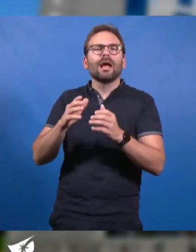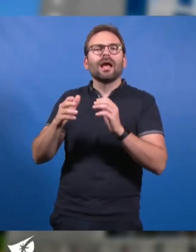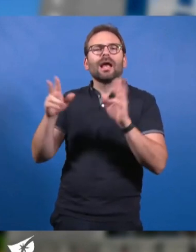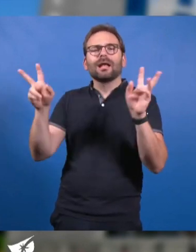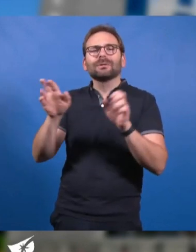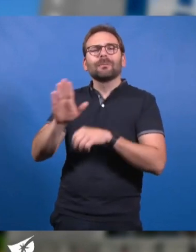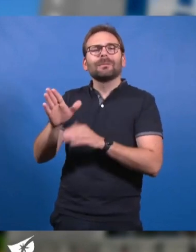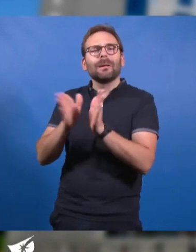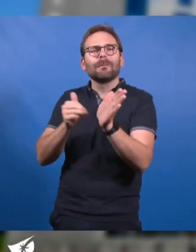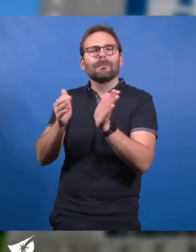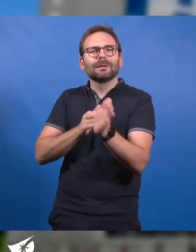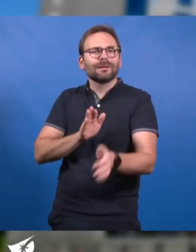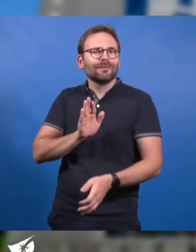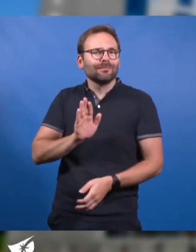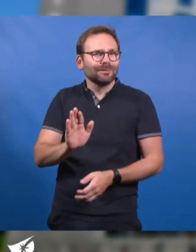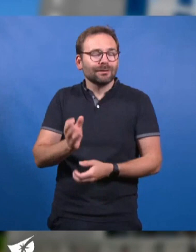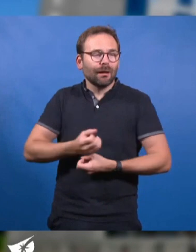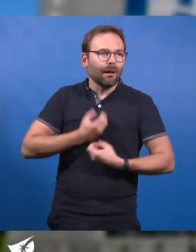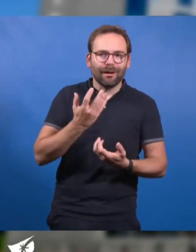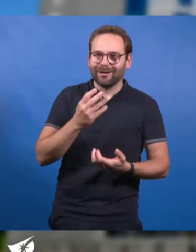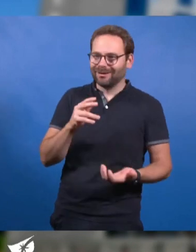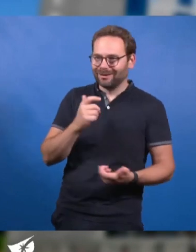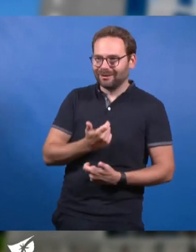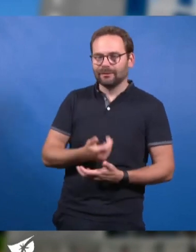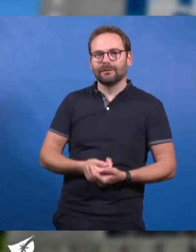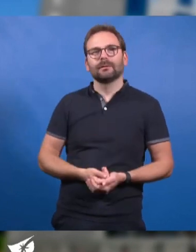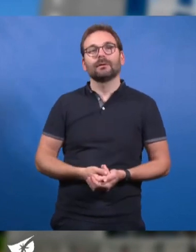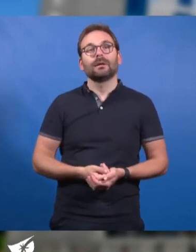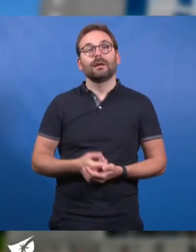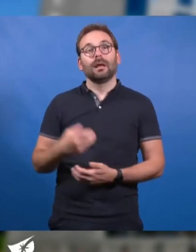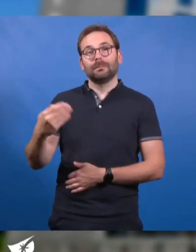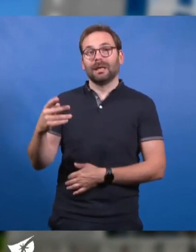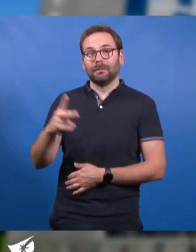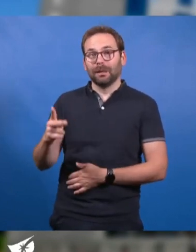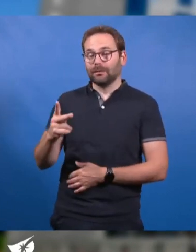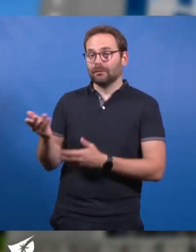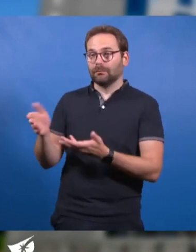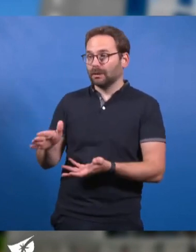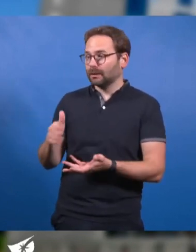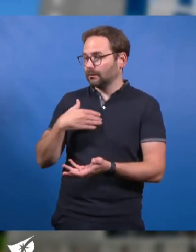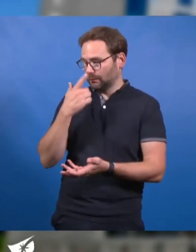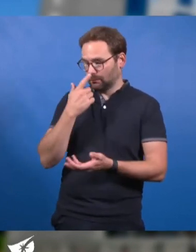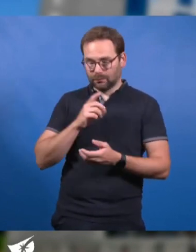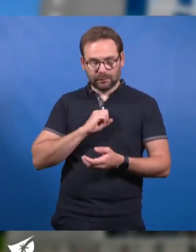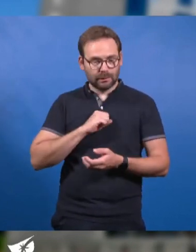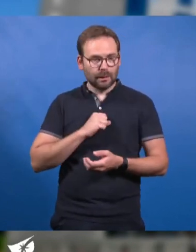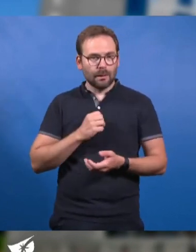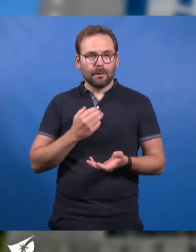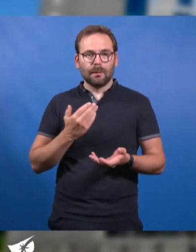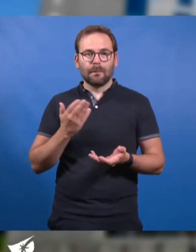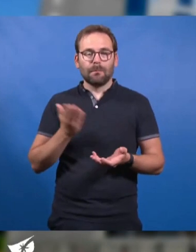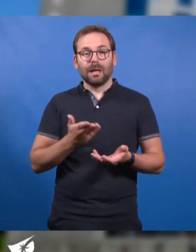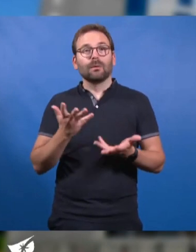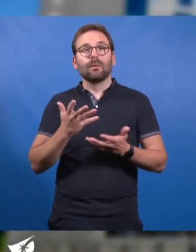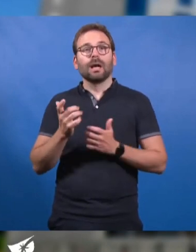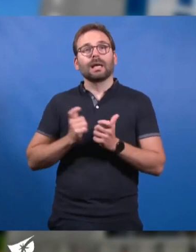senties. Plus personnellement, avec la perte de Mireille Pernault, notre groupe et moi-même perdons une camarade qui aura